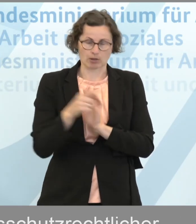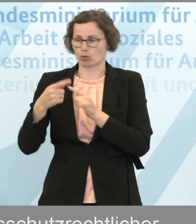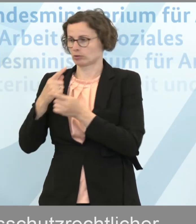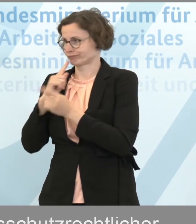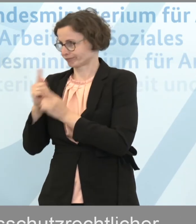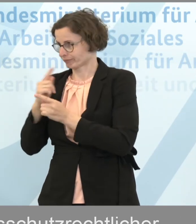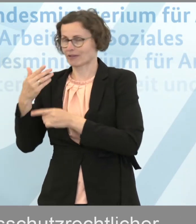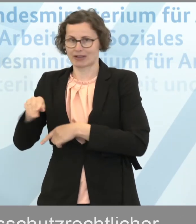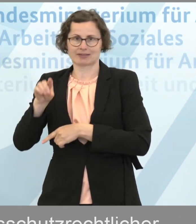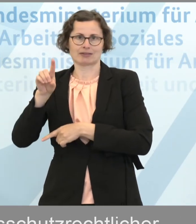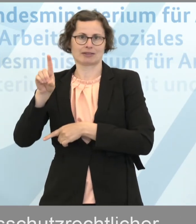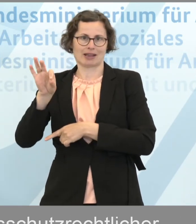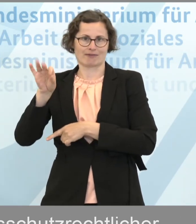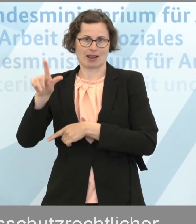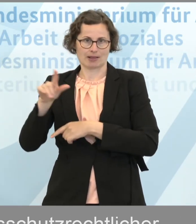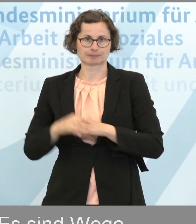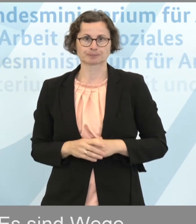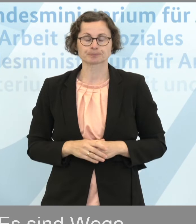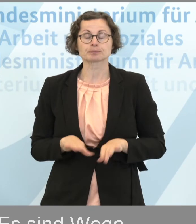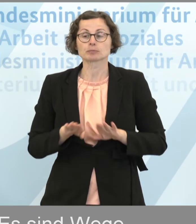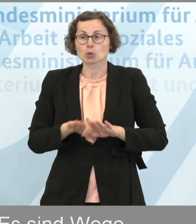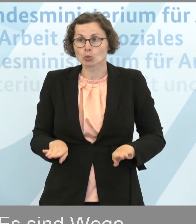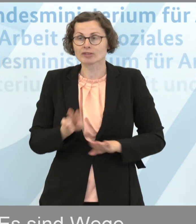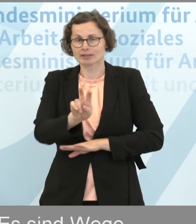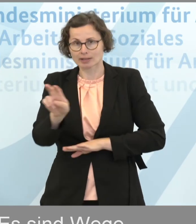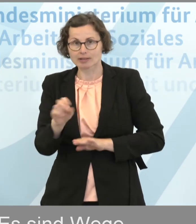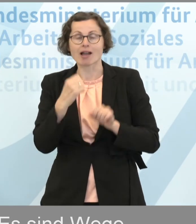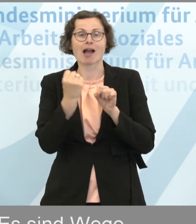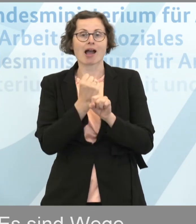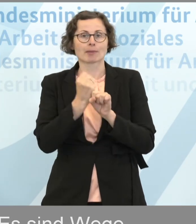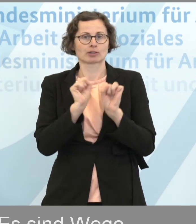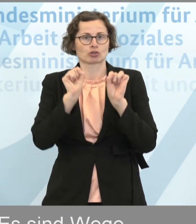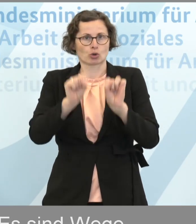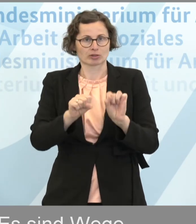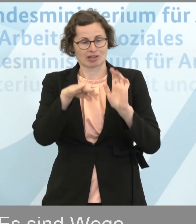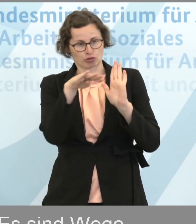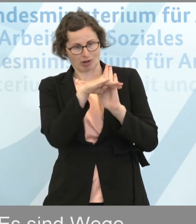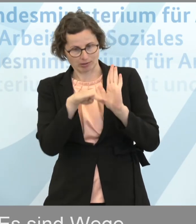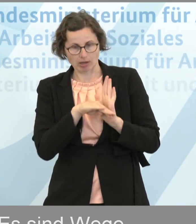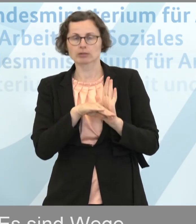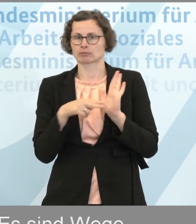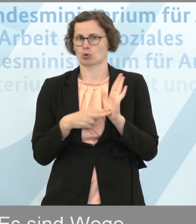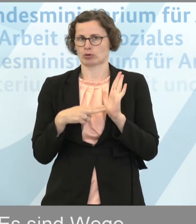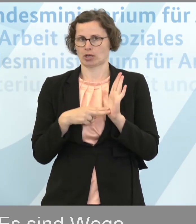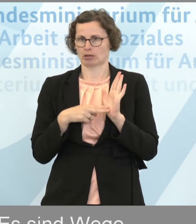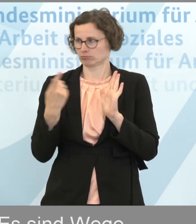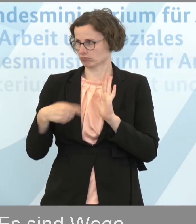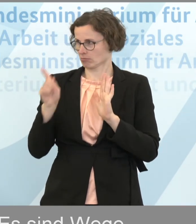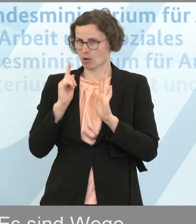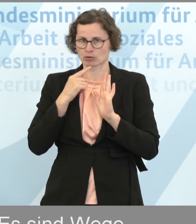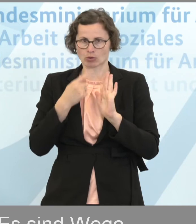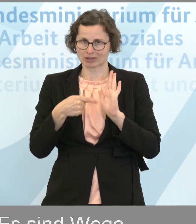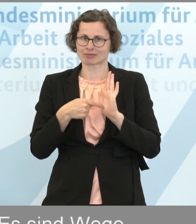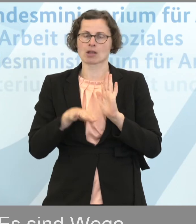vereinbaren. Ganz grundsätzlich ist es so, dass arbeitsschutzrechtliche Standards ja gelten. Die haben wir in der vergangenen Woche kommuniziert. Das sind Grundregeln.